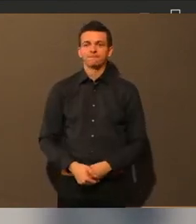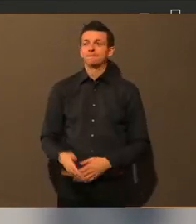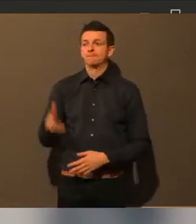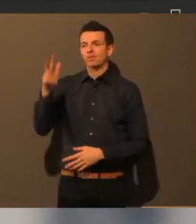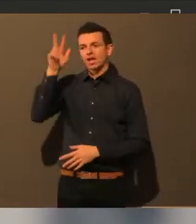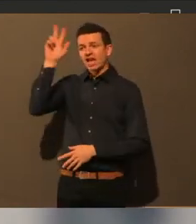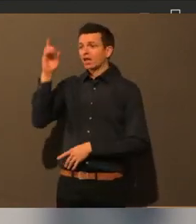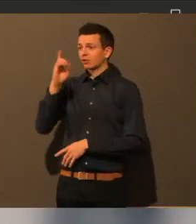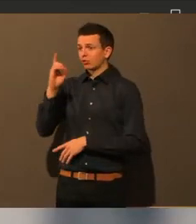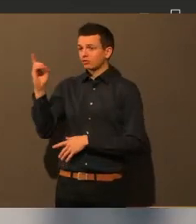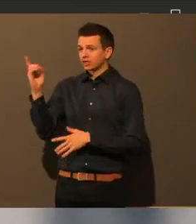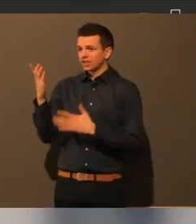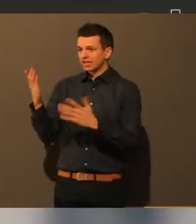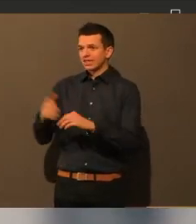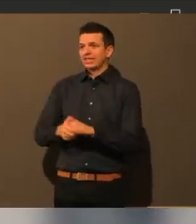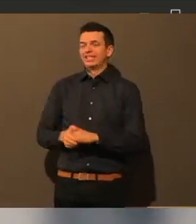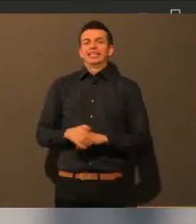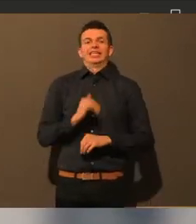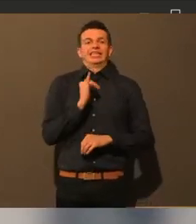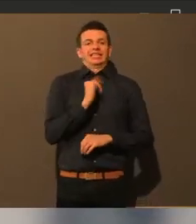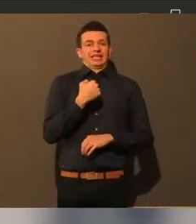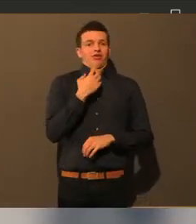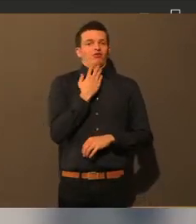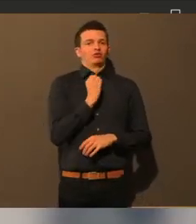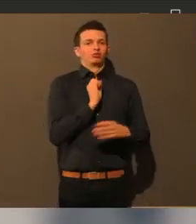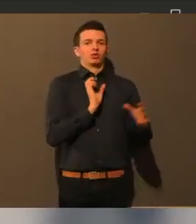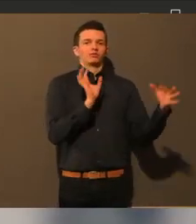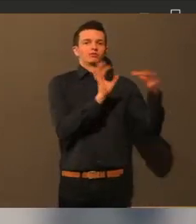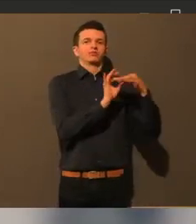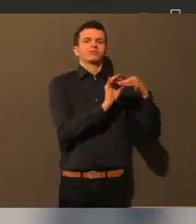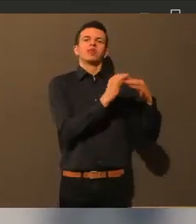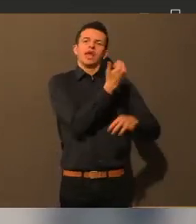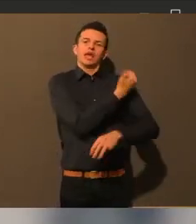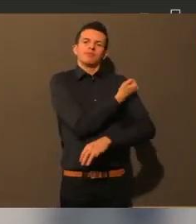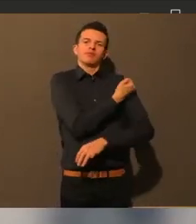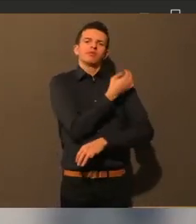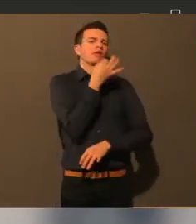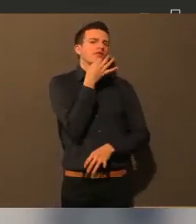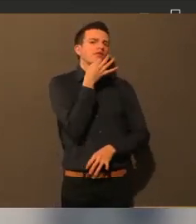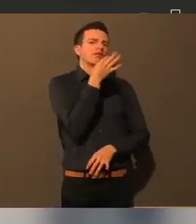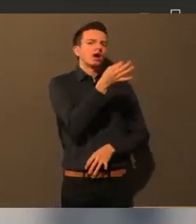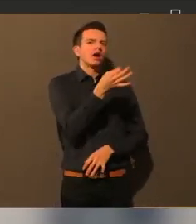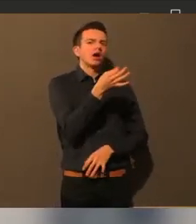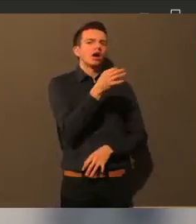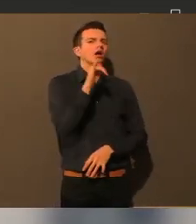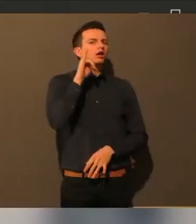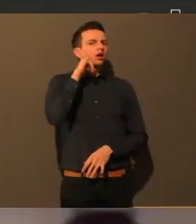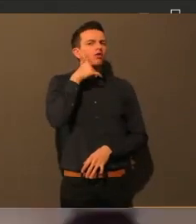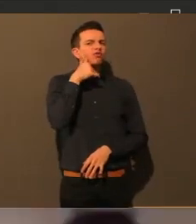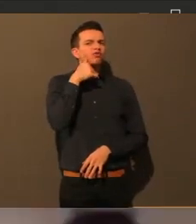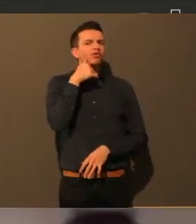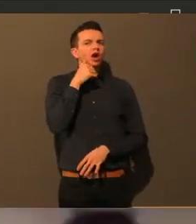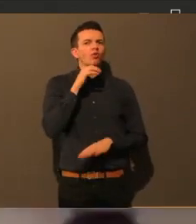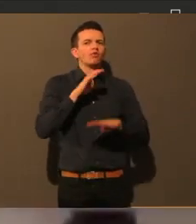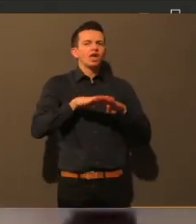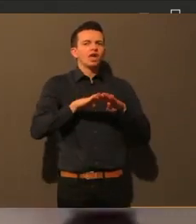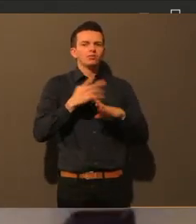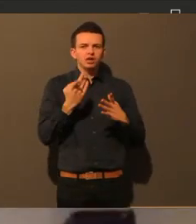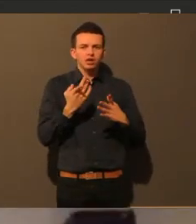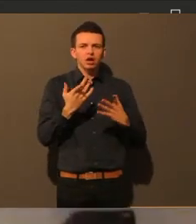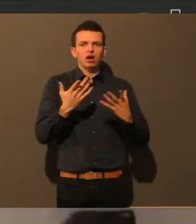Ganz kurz noch zum Impfen. Frau Weber, wissen Sie etwas Näheres? Ist die Haftungsfrage schon geklärt?